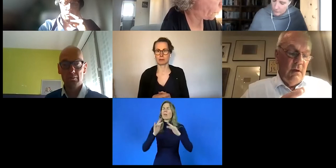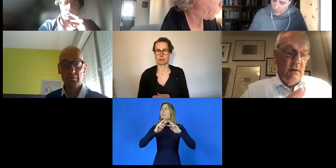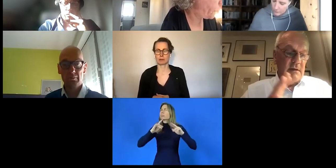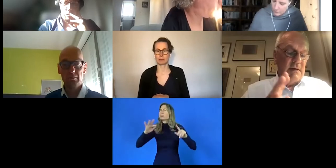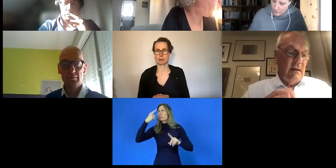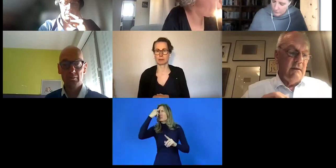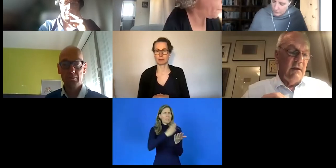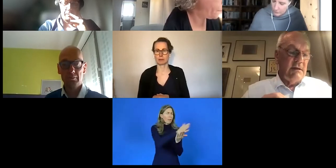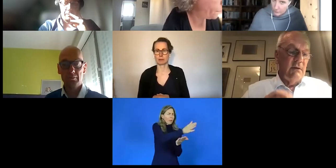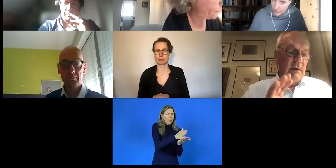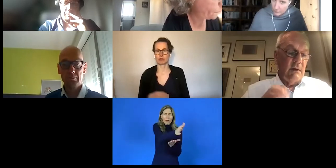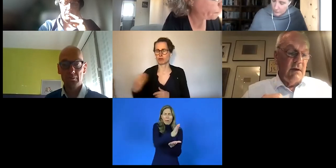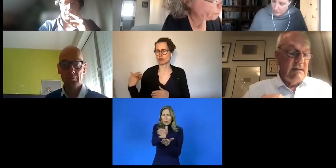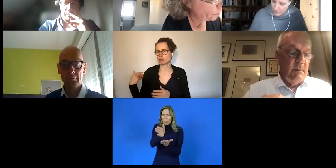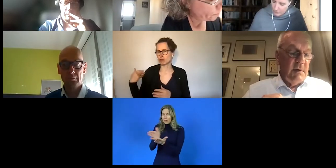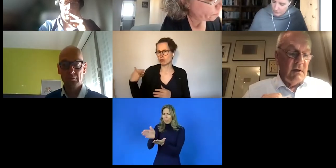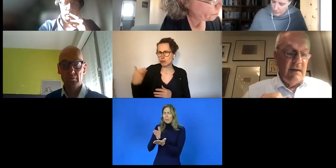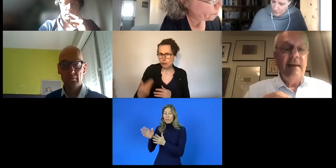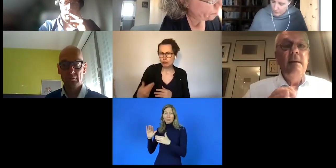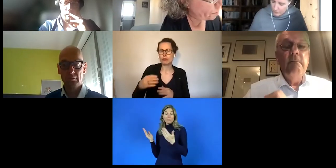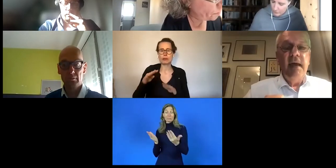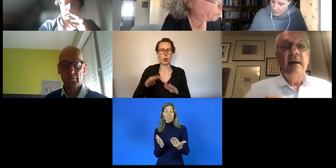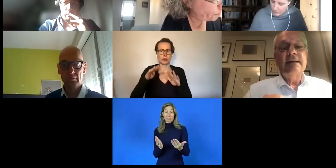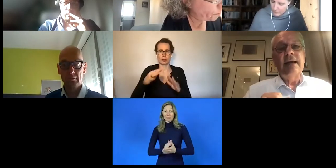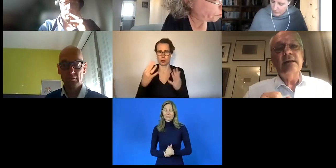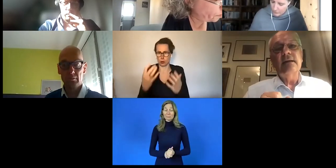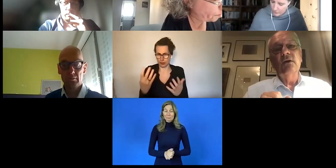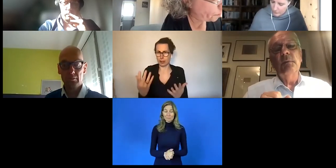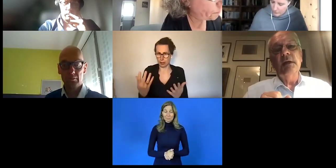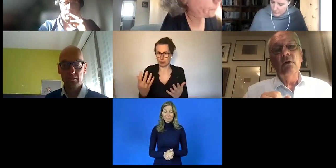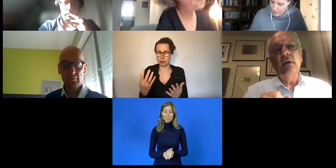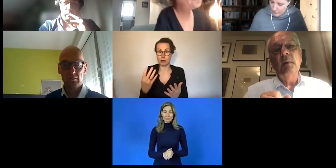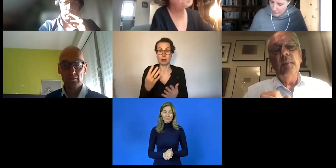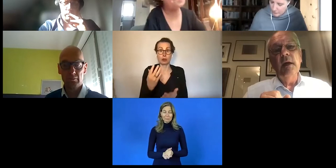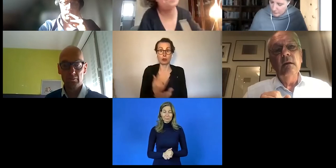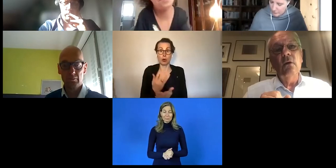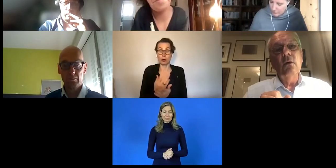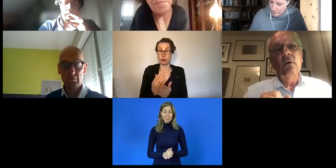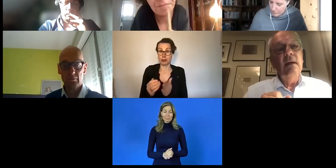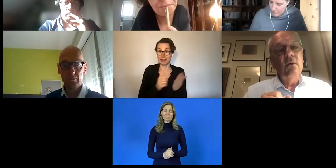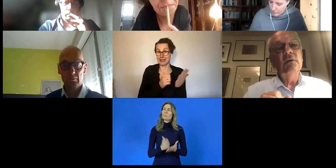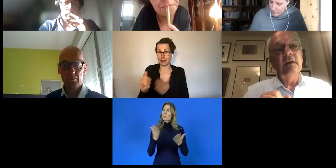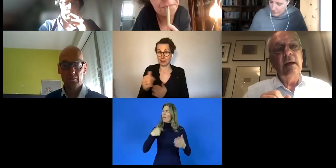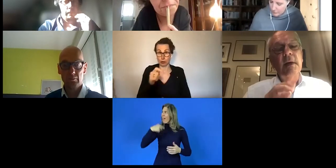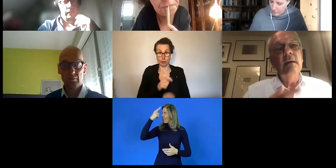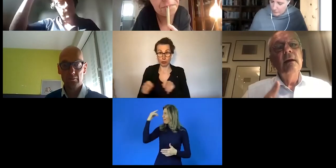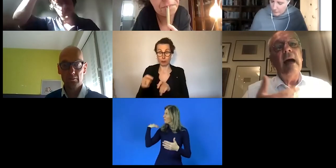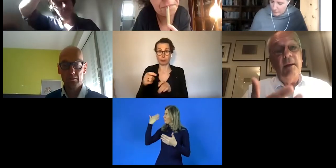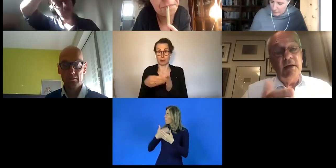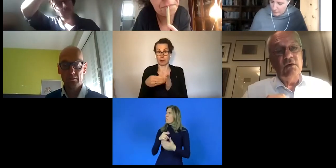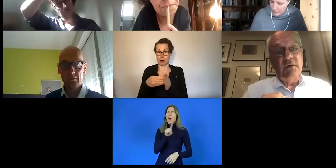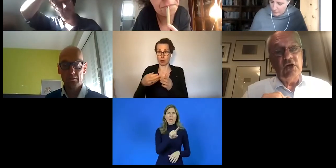gelungen, also seit etwa 1990 bis heute, mehr als 6.000 Personen mit Behinderungen in Unternehmen